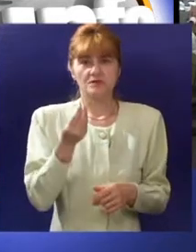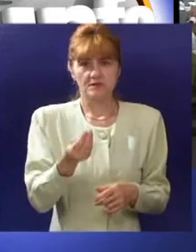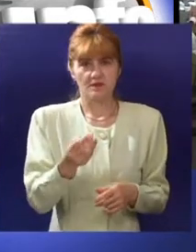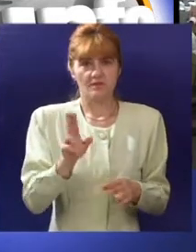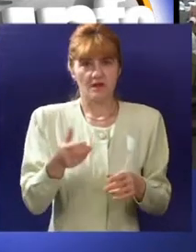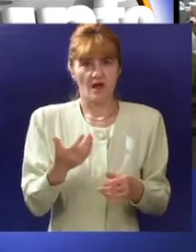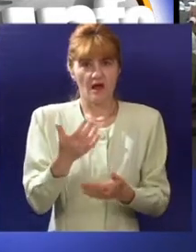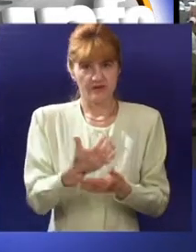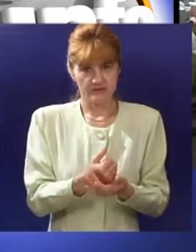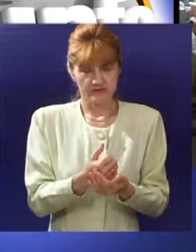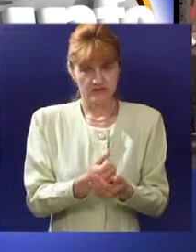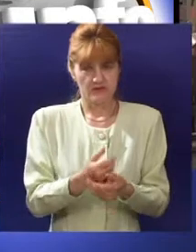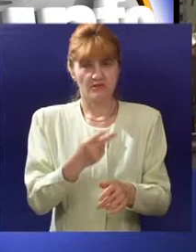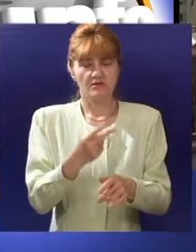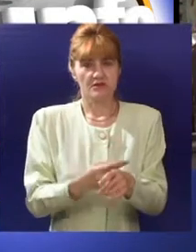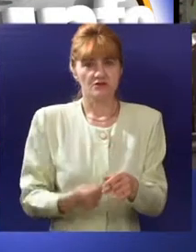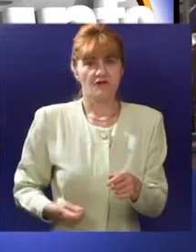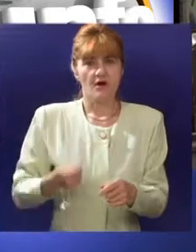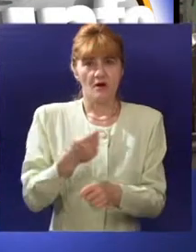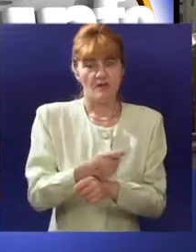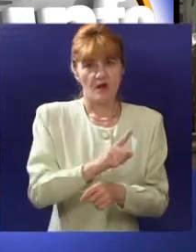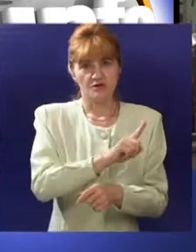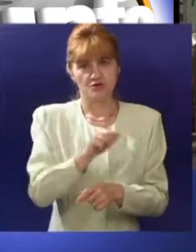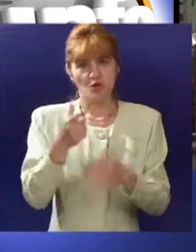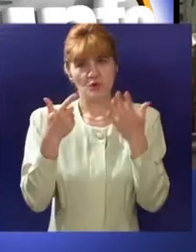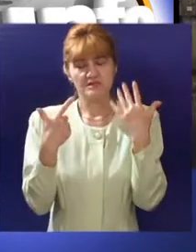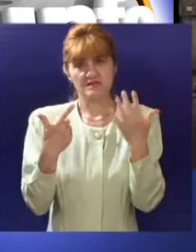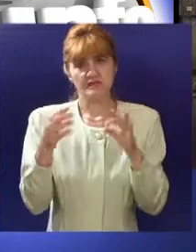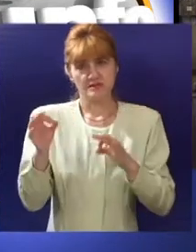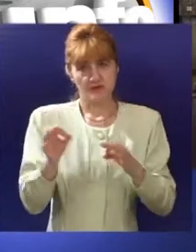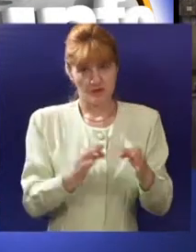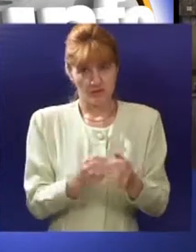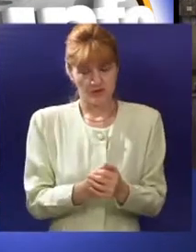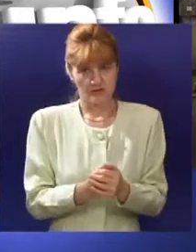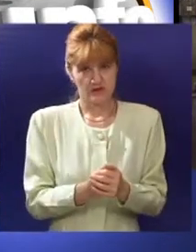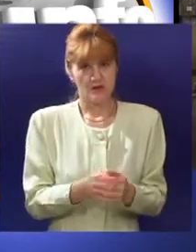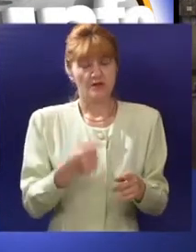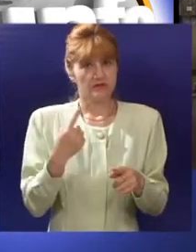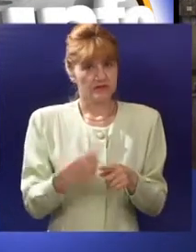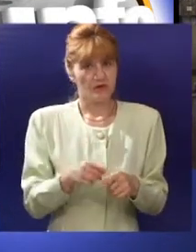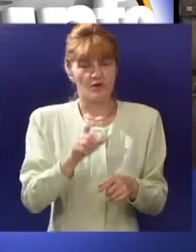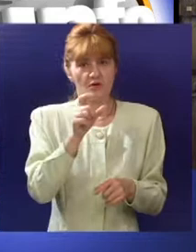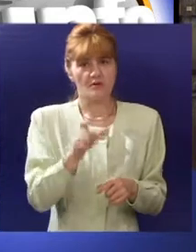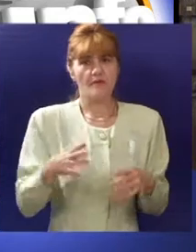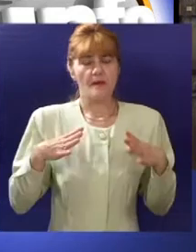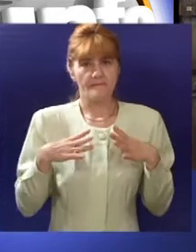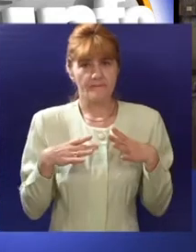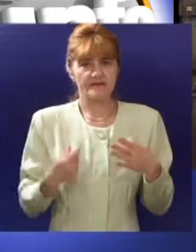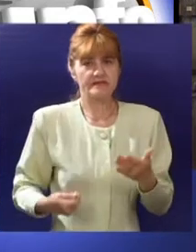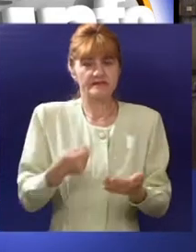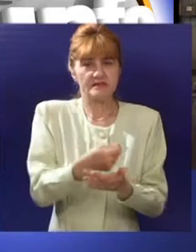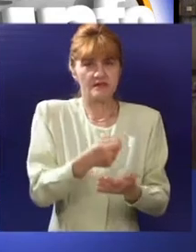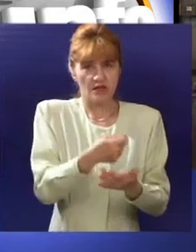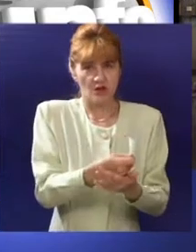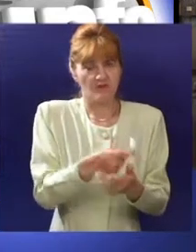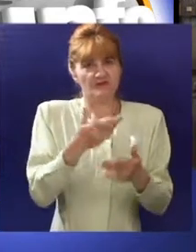Srbiji će na zarade novo zaposlenih radnika državi plaćati do 70% manje namete nego za plate onih koji već rade, a penzijske